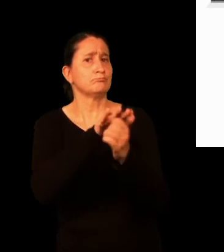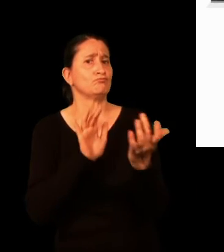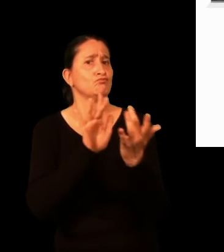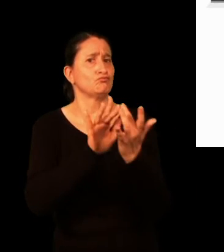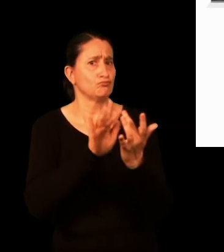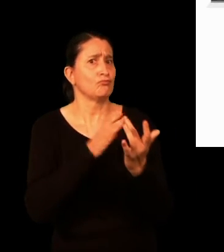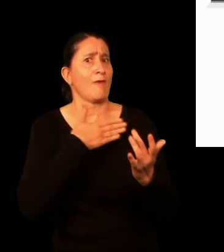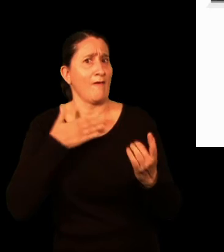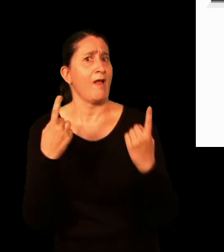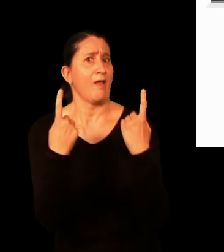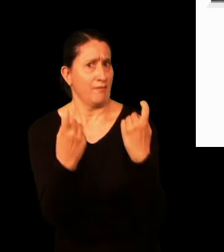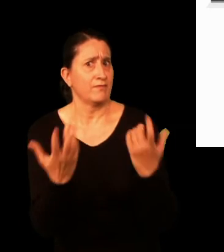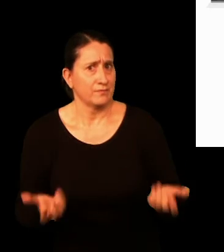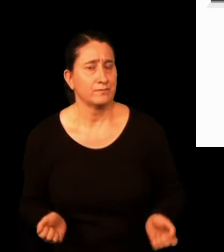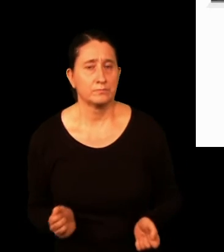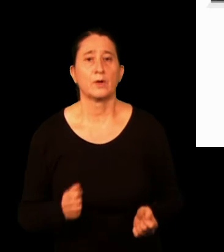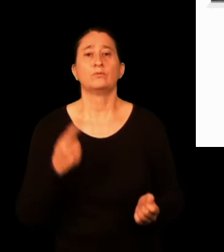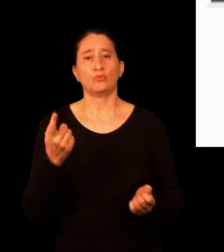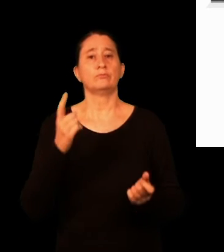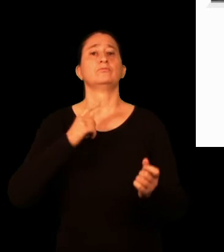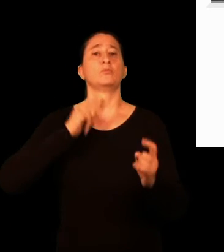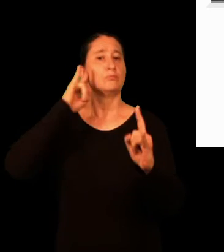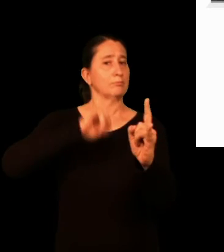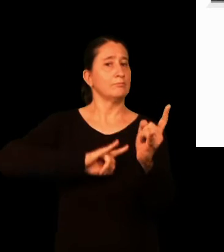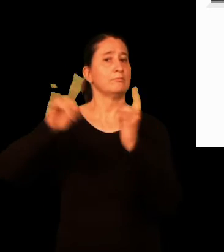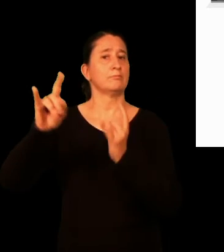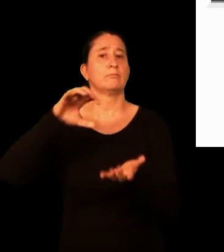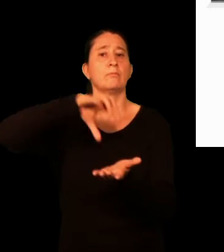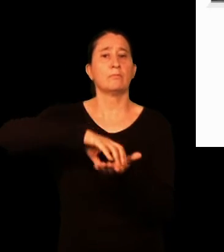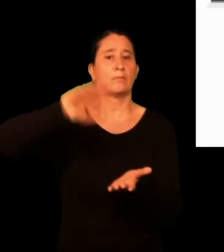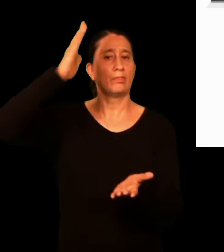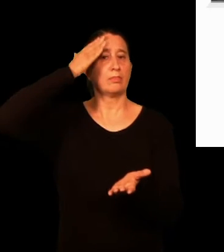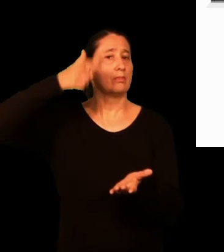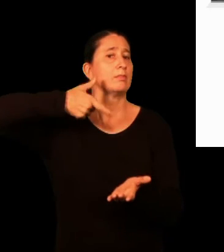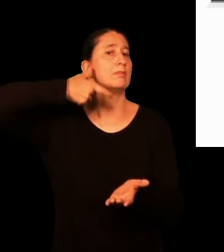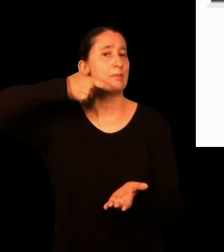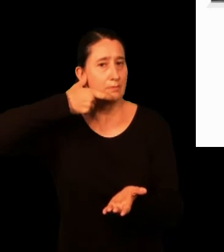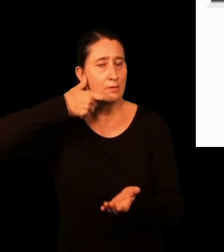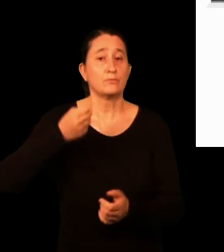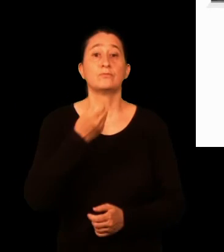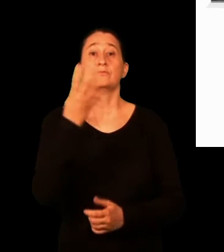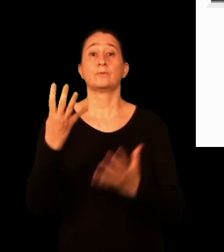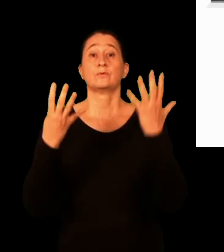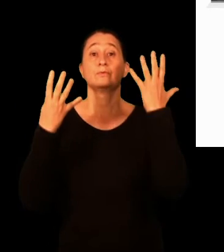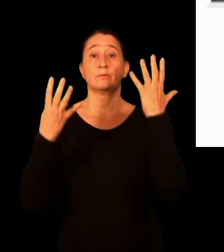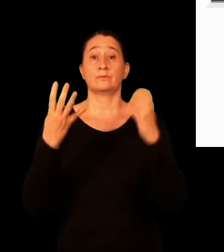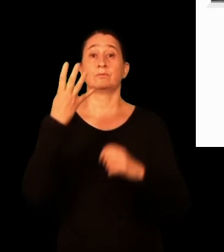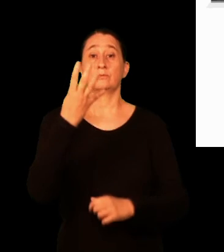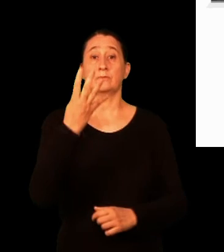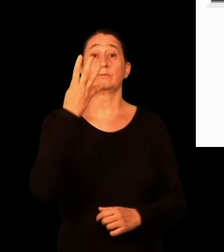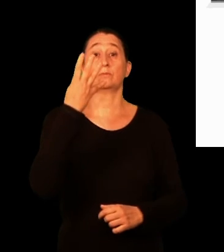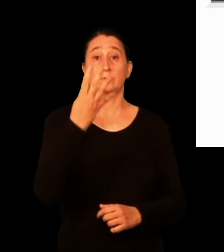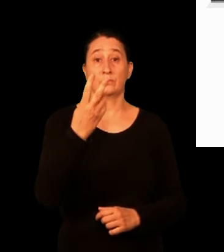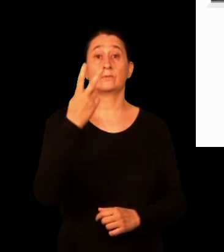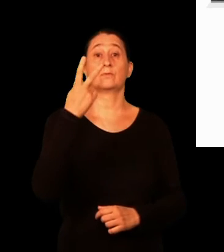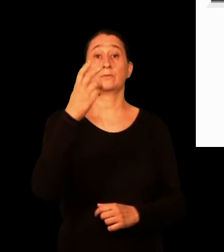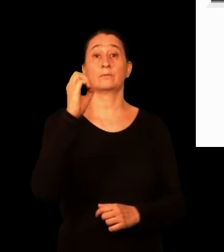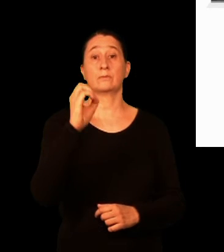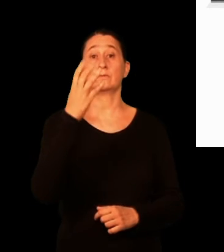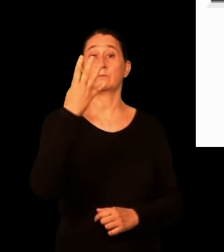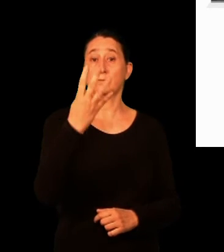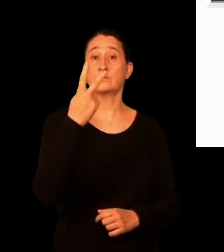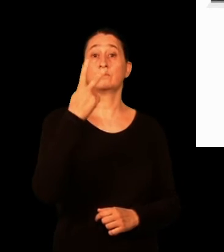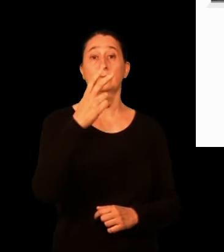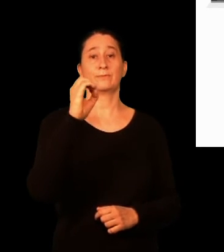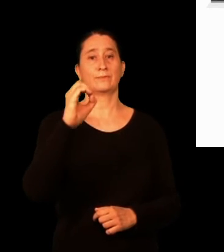Gainera, udal zail batekin harremanetan jartzeko, bederatzi lau, lau, bi, zero, lau, bi,